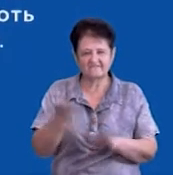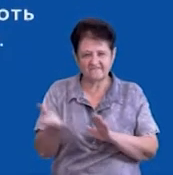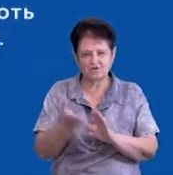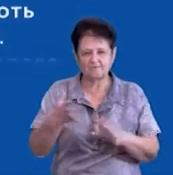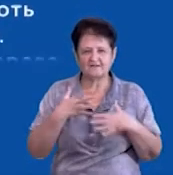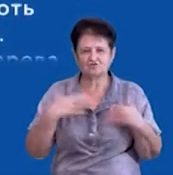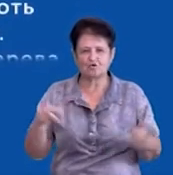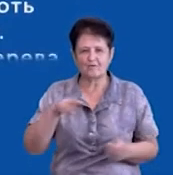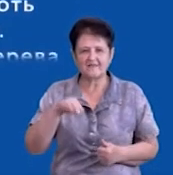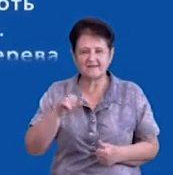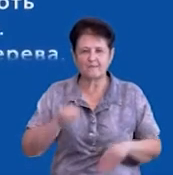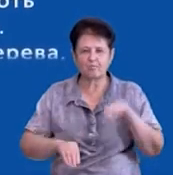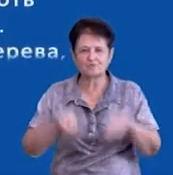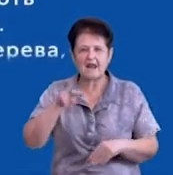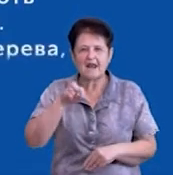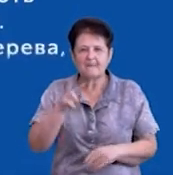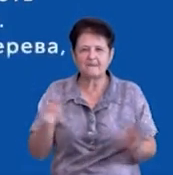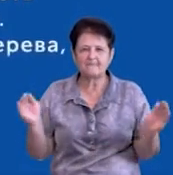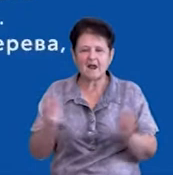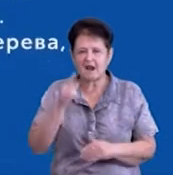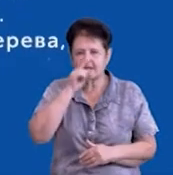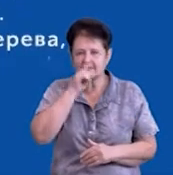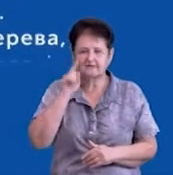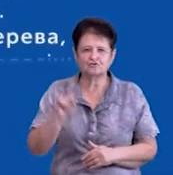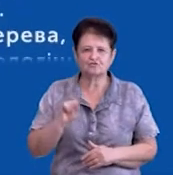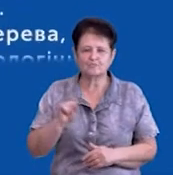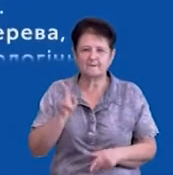замість них посадили липи поменше карликові.